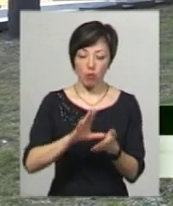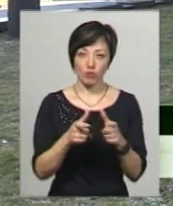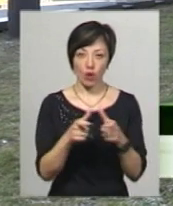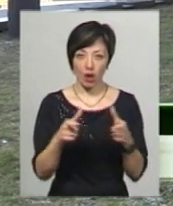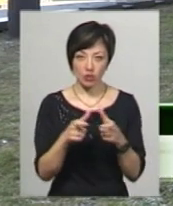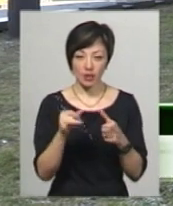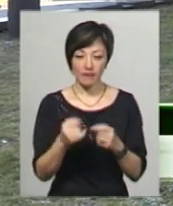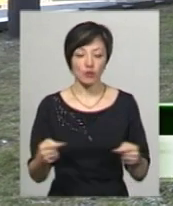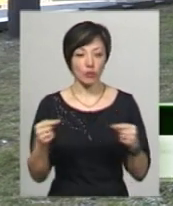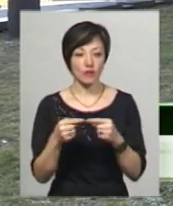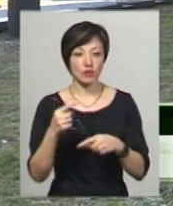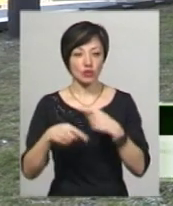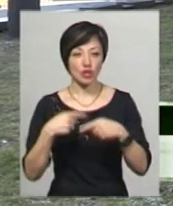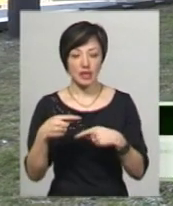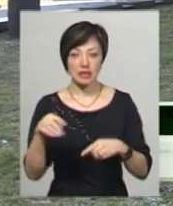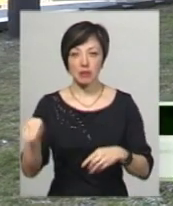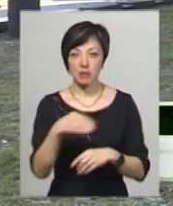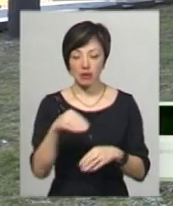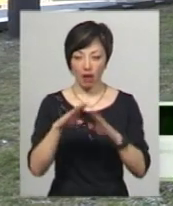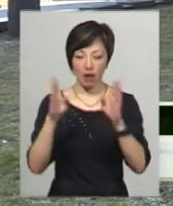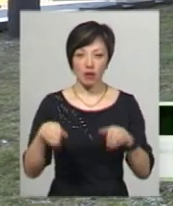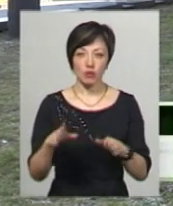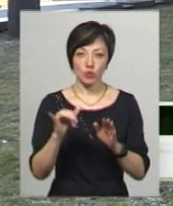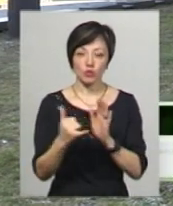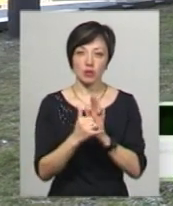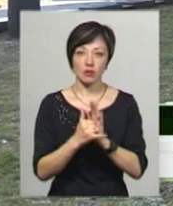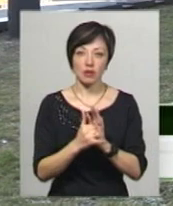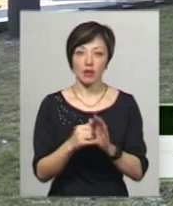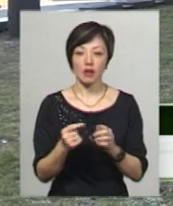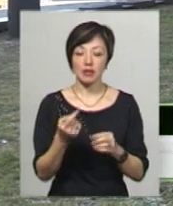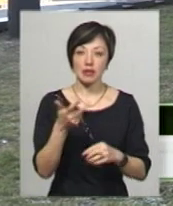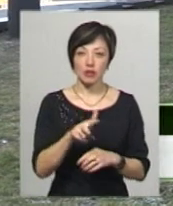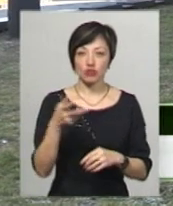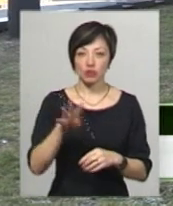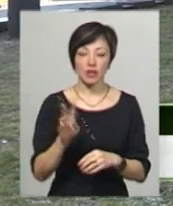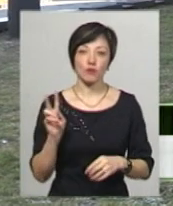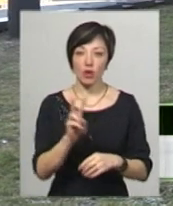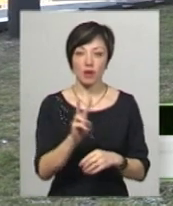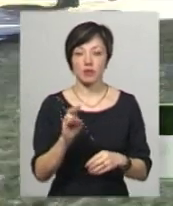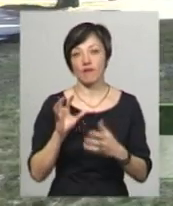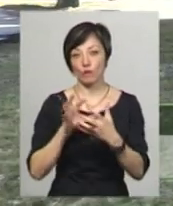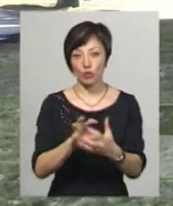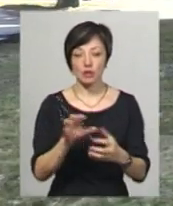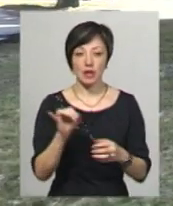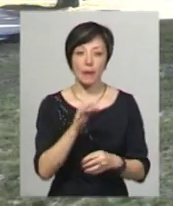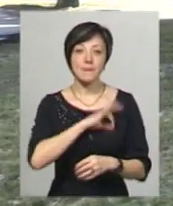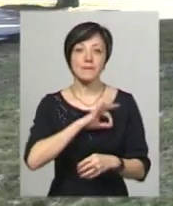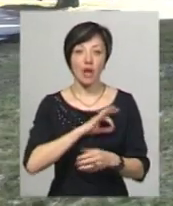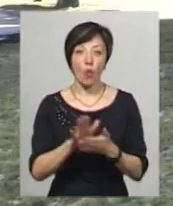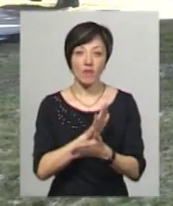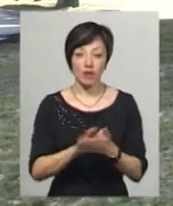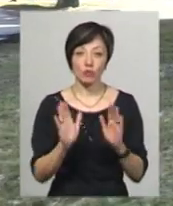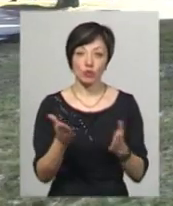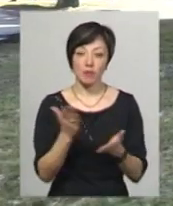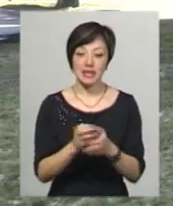карточку і, відповідно, через термінали, які будуть стояти щонайменше, напевне, 3-4 в тролейбусі чи в автобусі, фільговики, вони